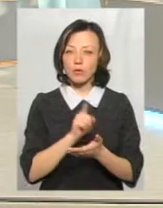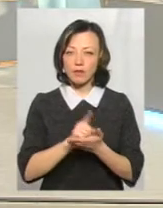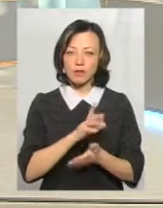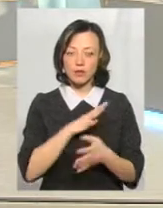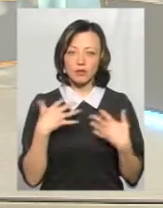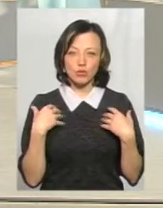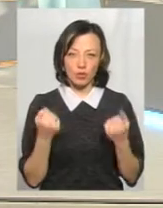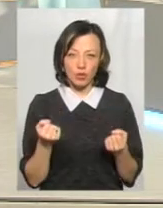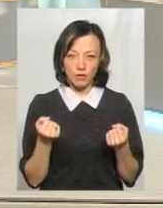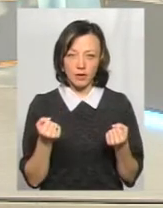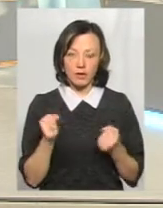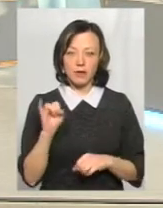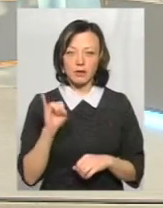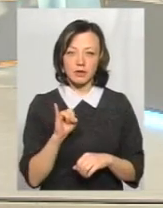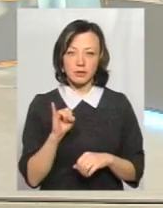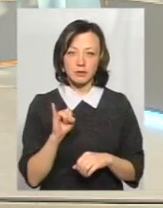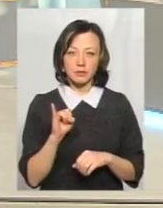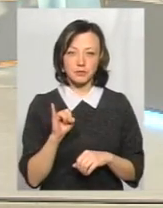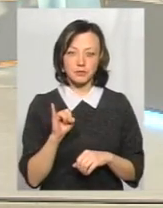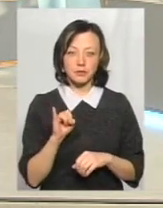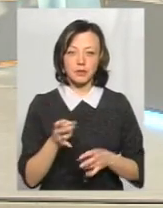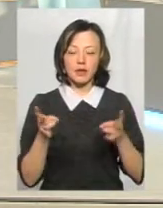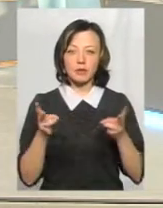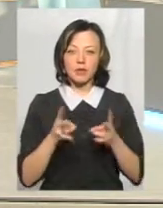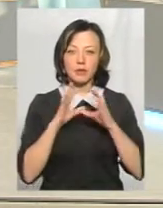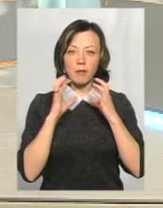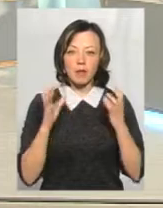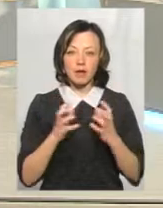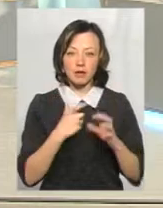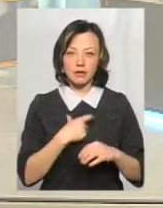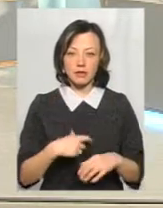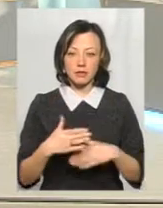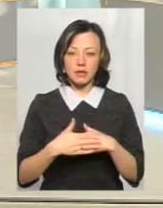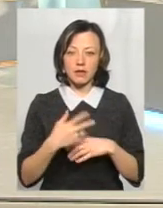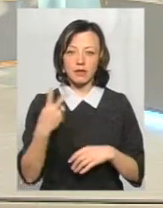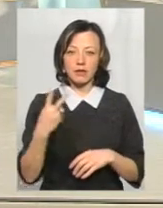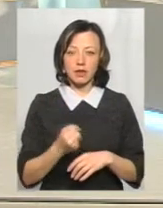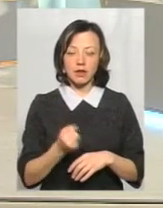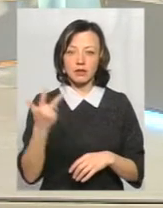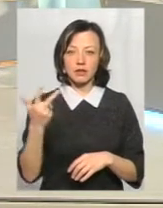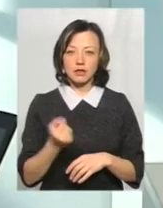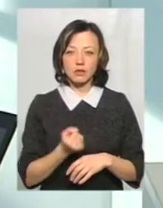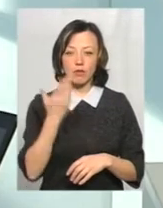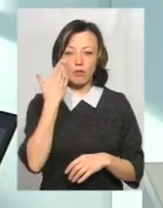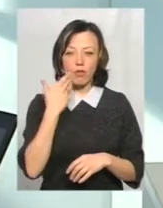здорові. І потрібно берегтися біля 2-3 тижнів, поки не